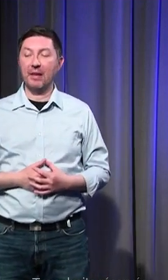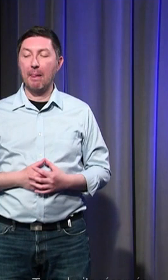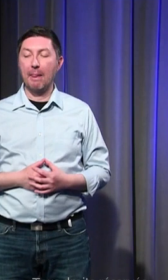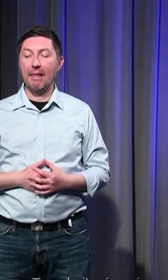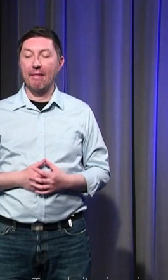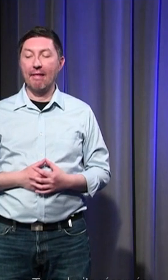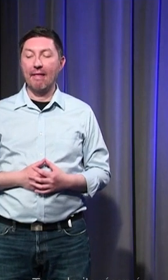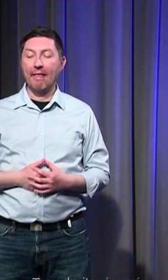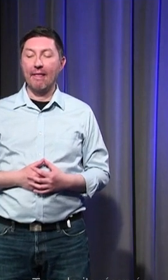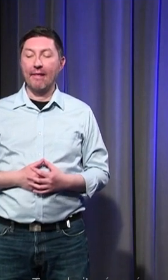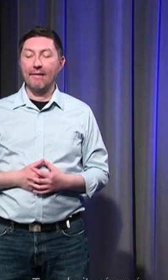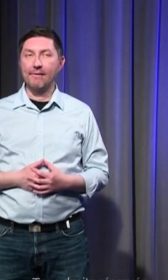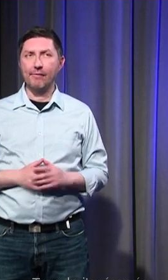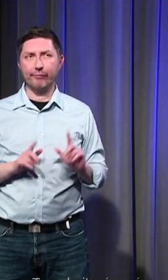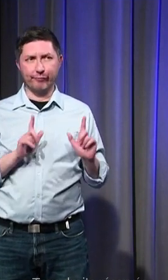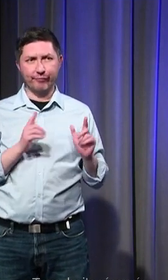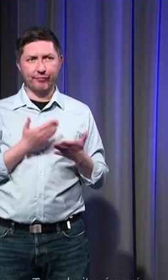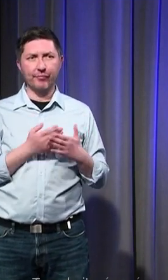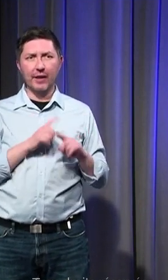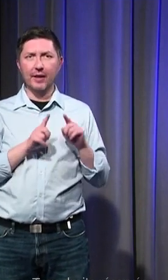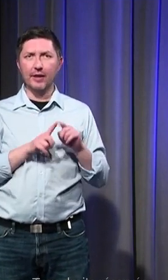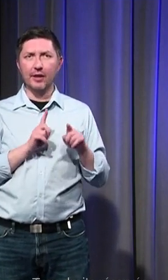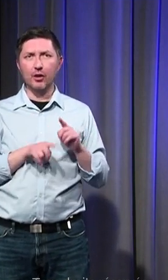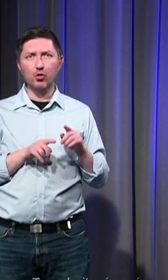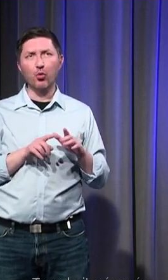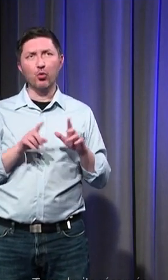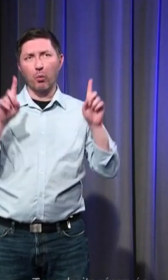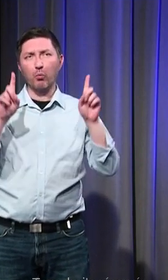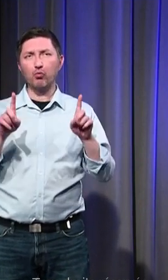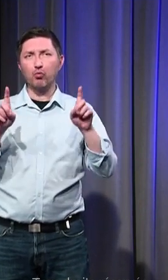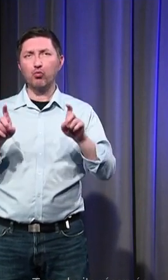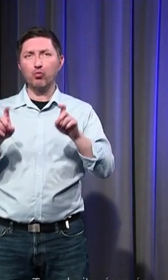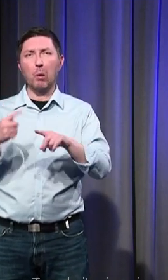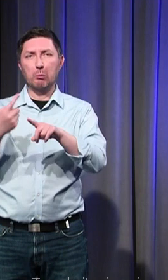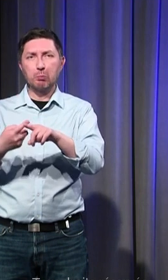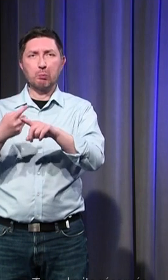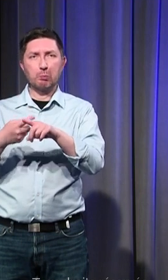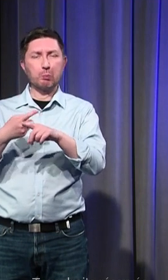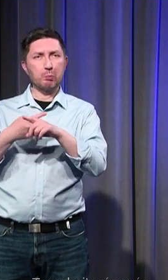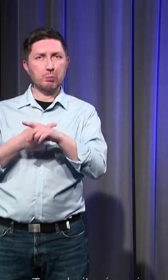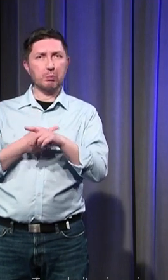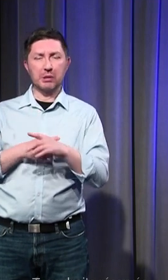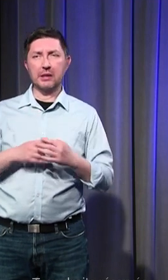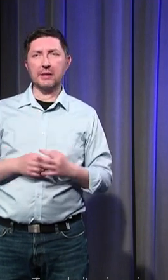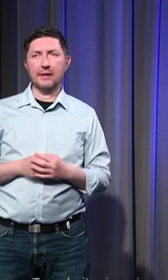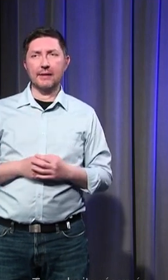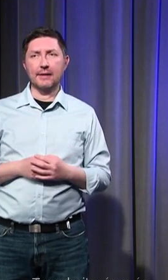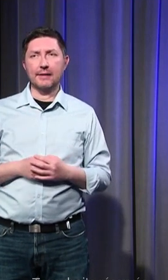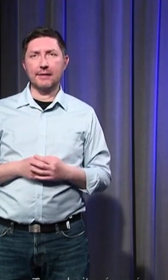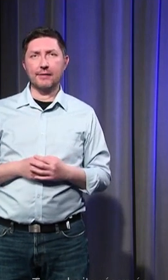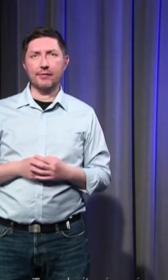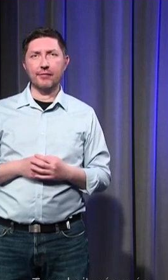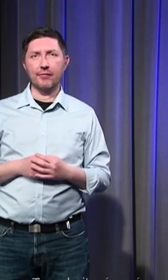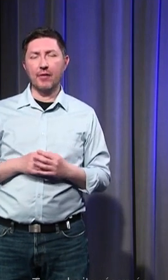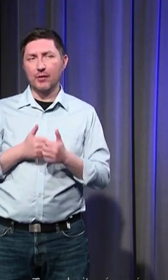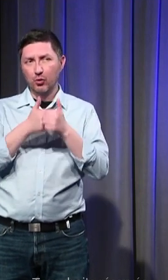visiblement c'est un phénomène qui est qui est extrêmement lent et qu'il faut caractériser par rapport à la nature du lien